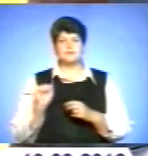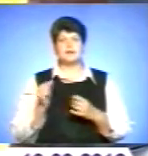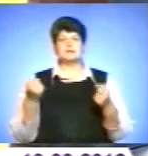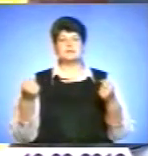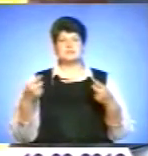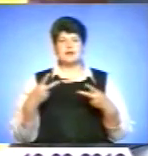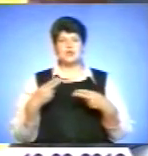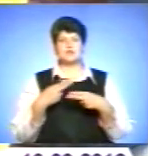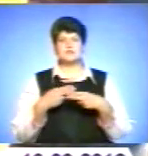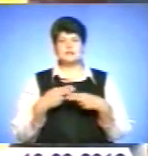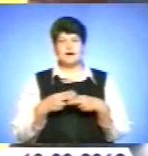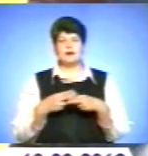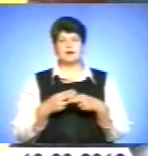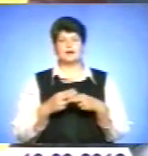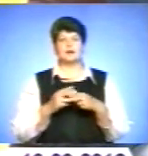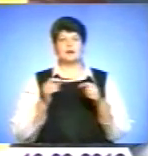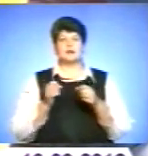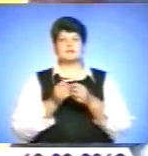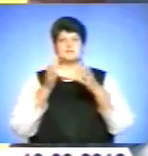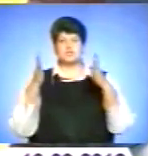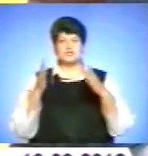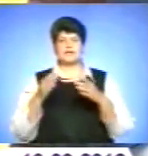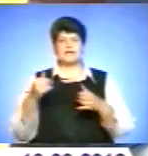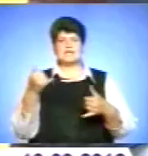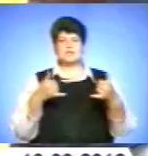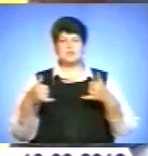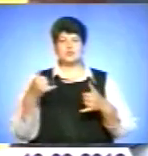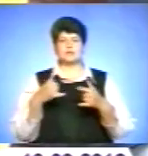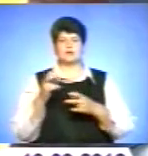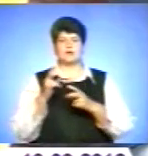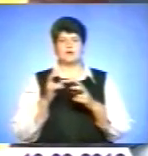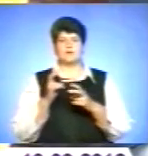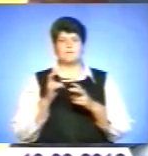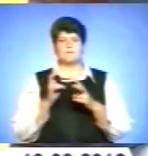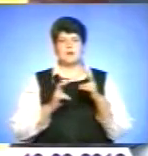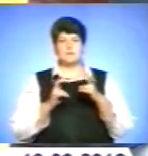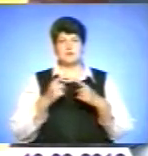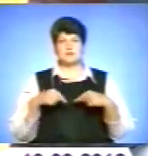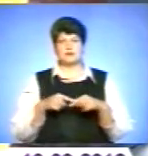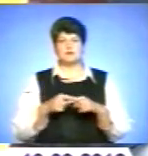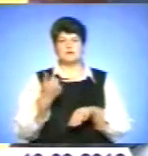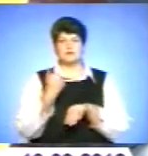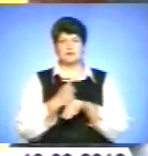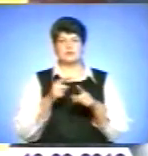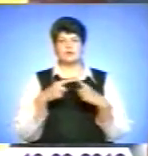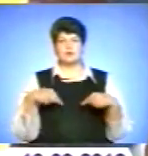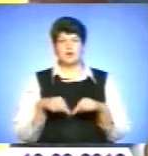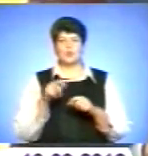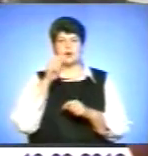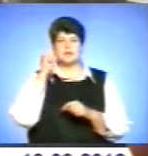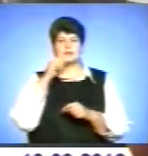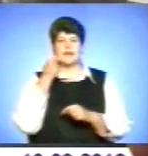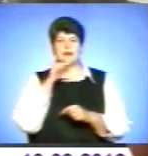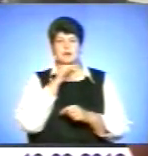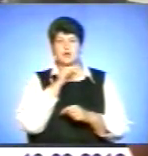сталів для атомної, космічної, хімічної промышленності, тобто пріоритетних отраслів української економіки.